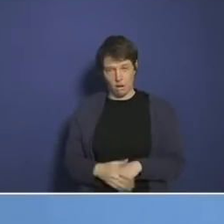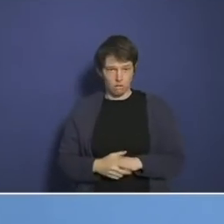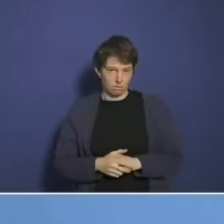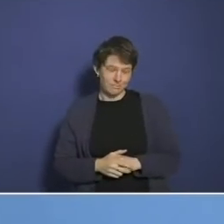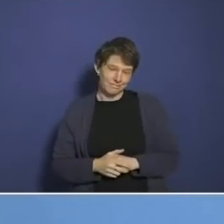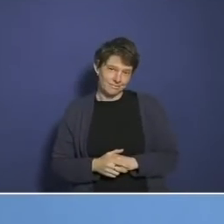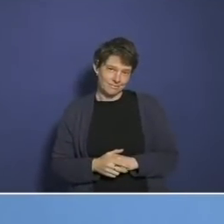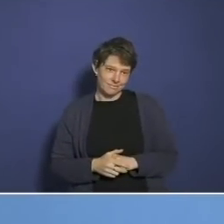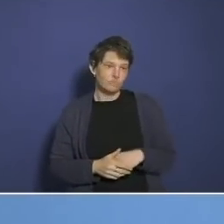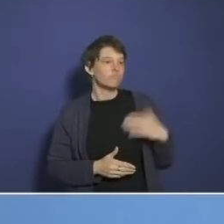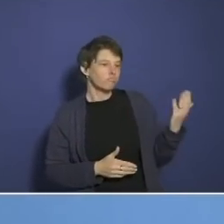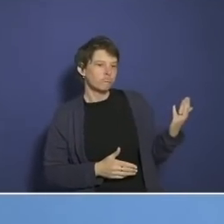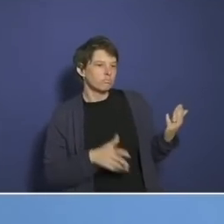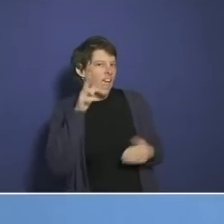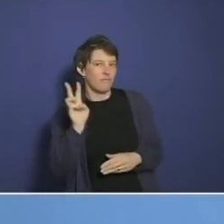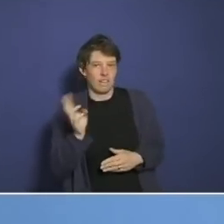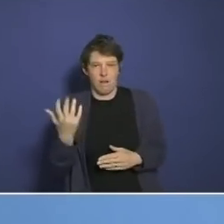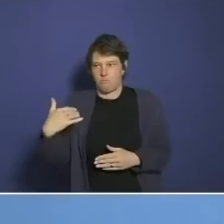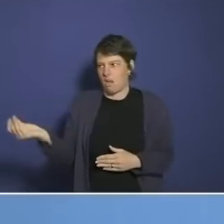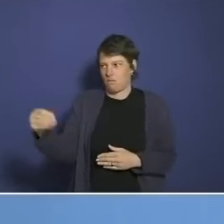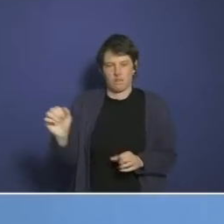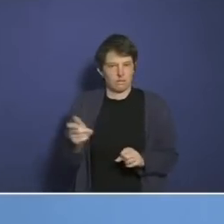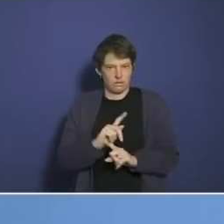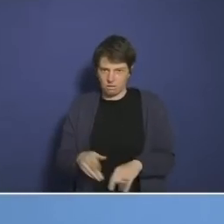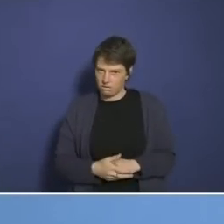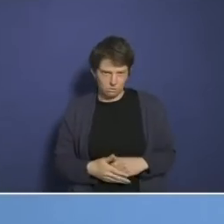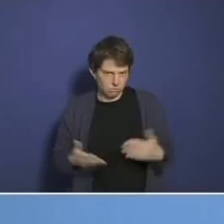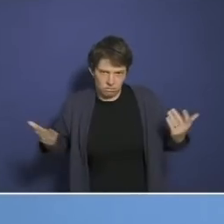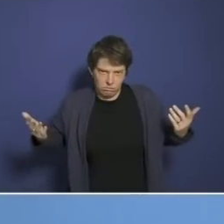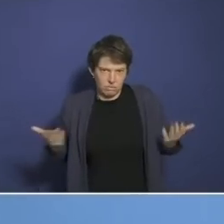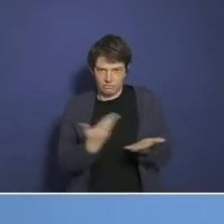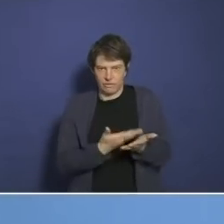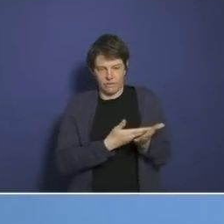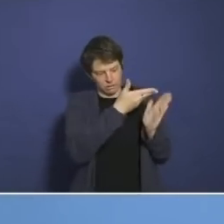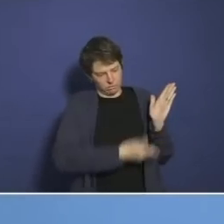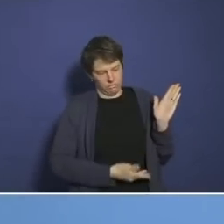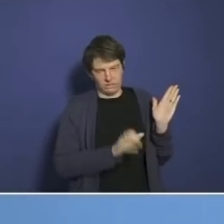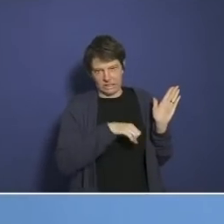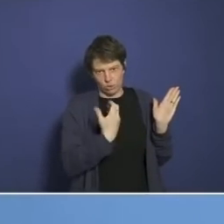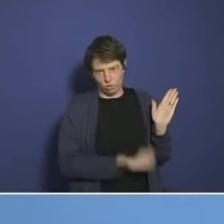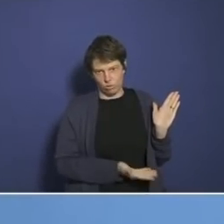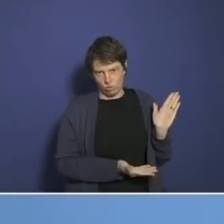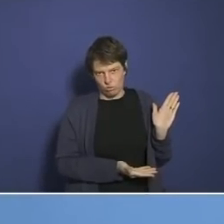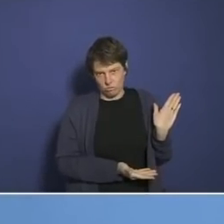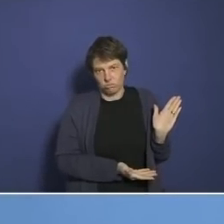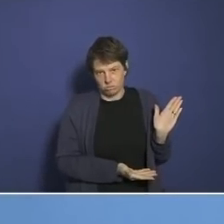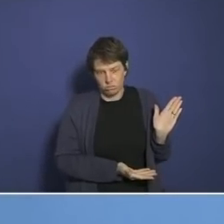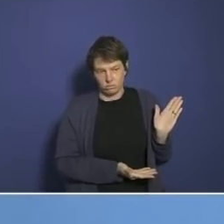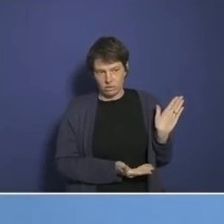Unfassbar, Herr Lauterbach ist weder informiert, noch hat er zugehört, was sein oberster Behördenleiter wenige Minuten vorher gesagt hat.